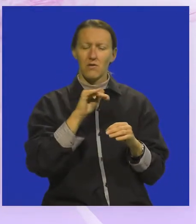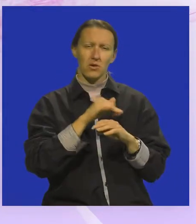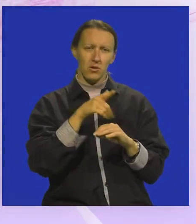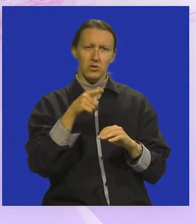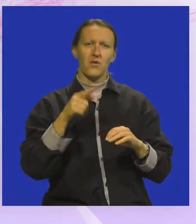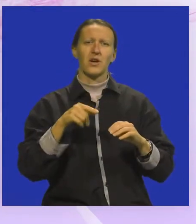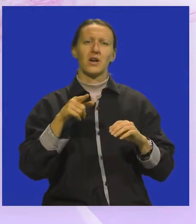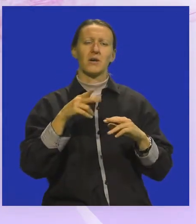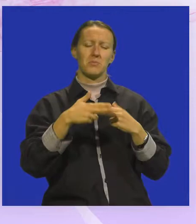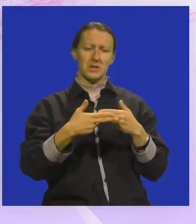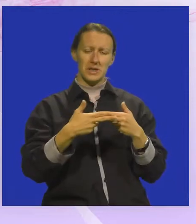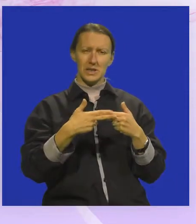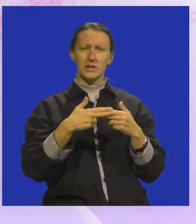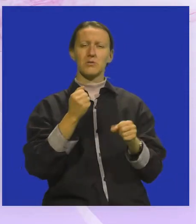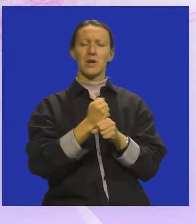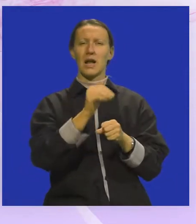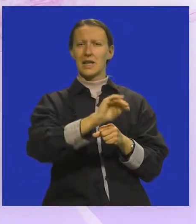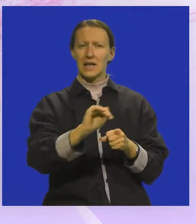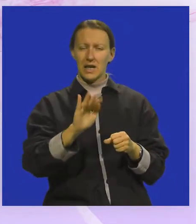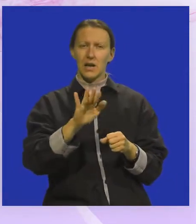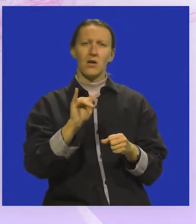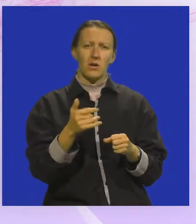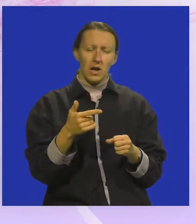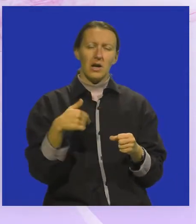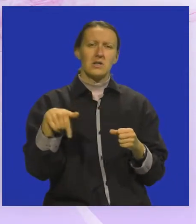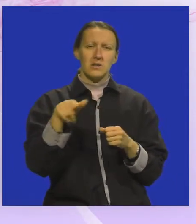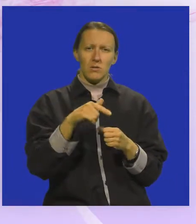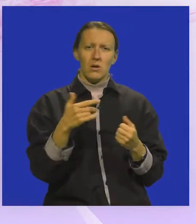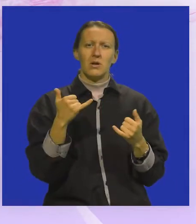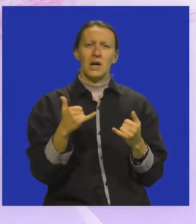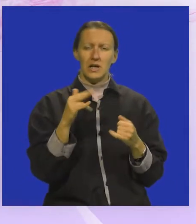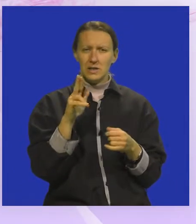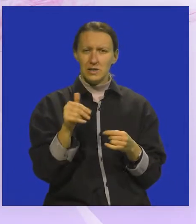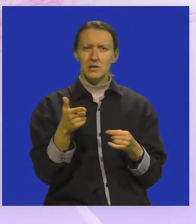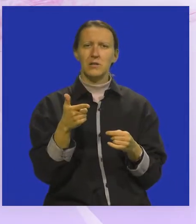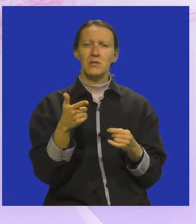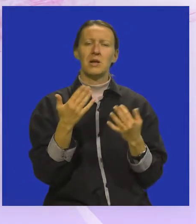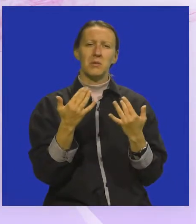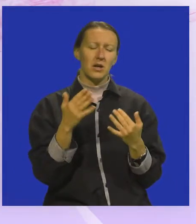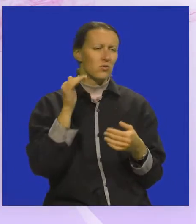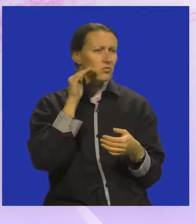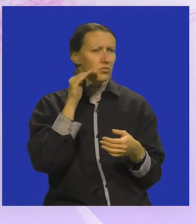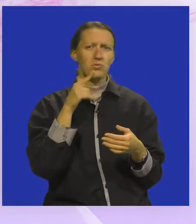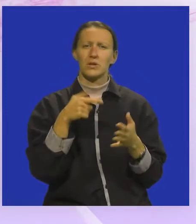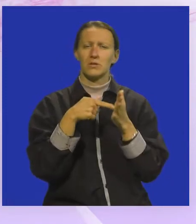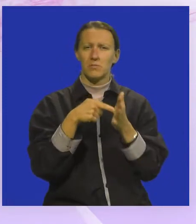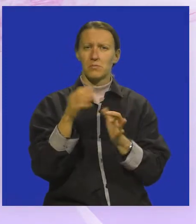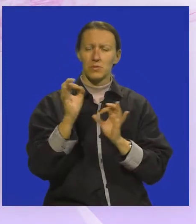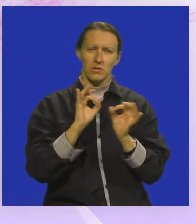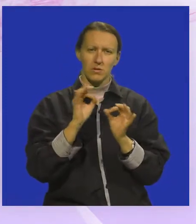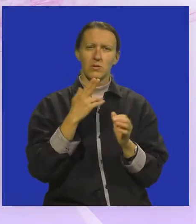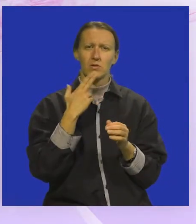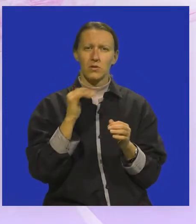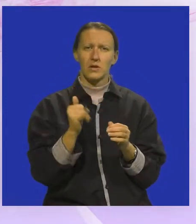interdisciplinarni pristup radu i djeci, tako da smo danas imali priliku čuti prezentaciju projekta